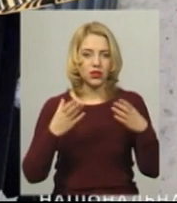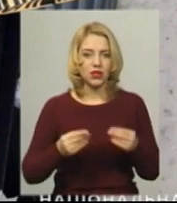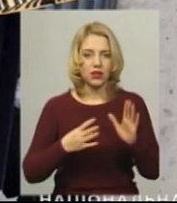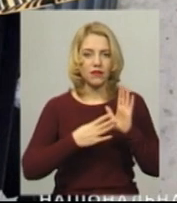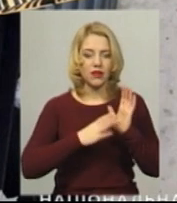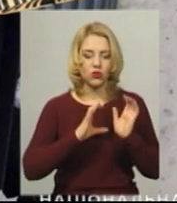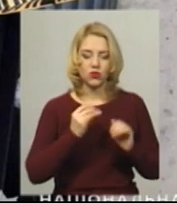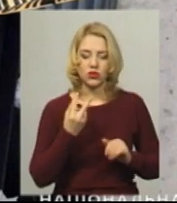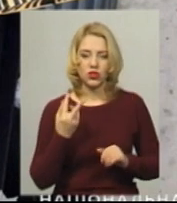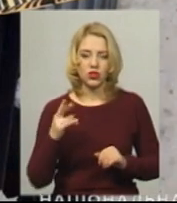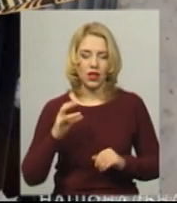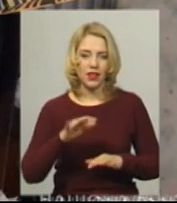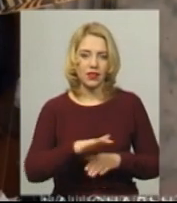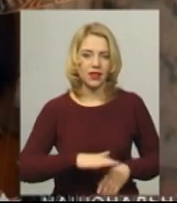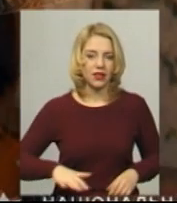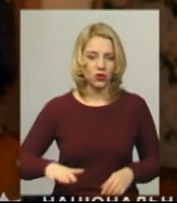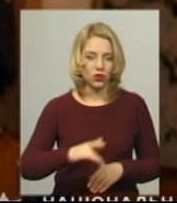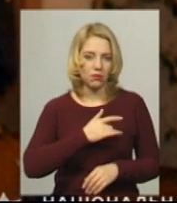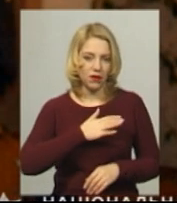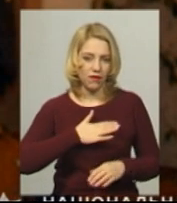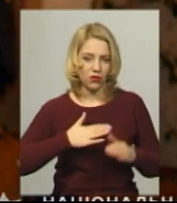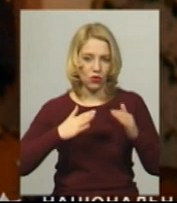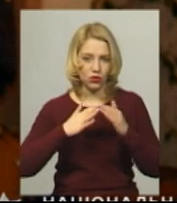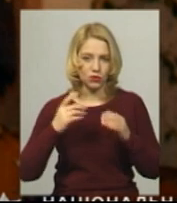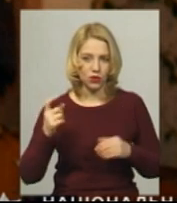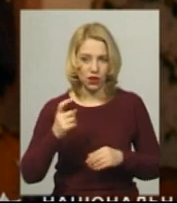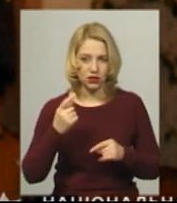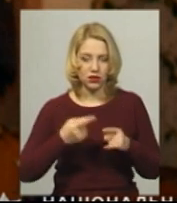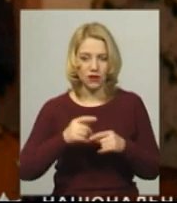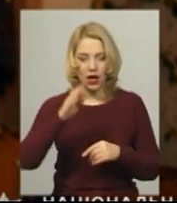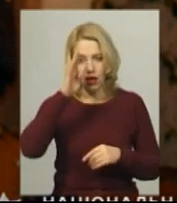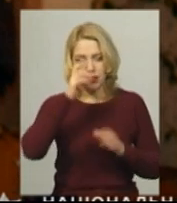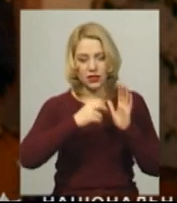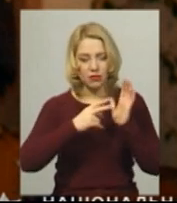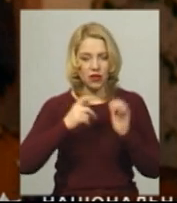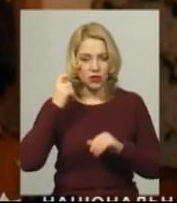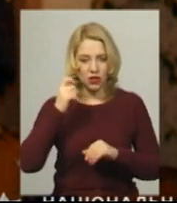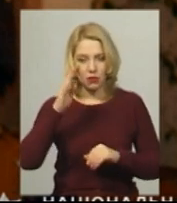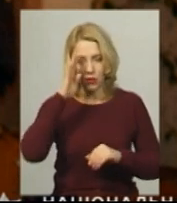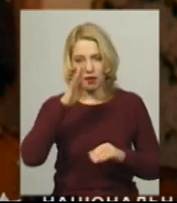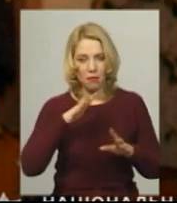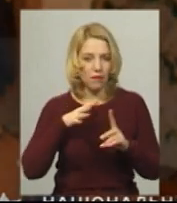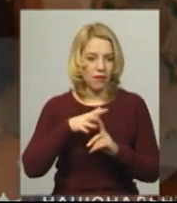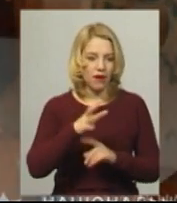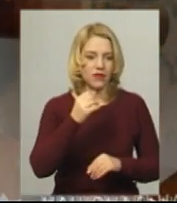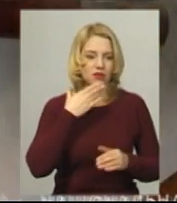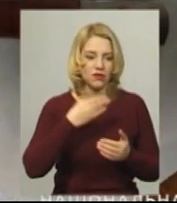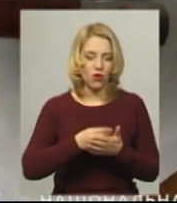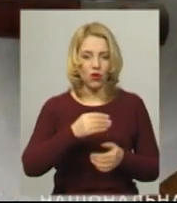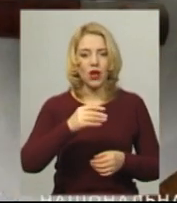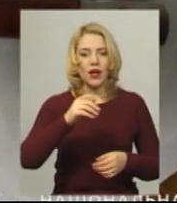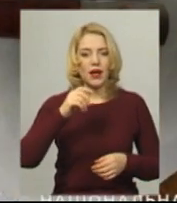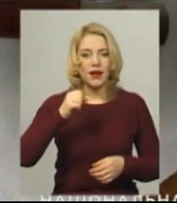січня на території приватного господарства. 17-річний хлопець напав на своїх бабусю, тітку та дядька з розкладним ножем.